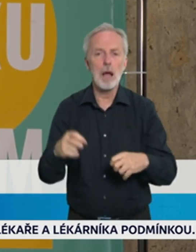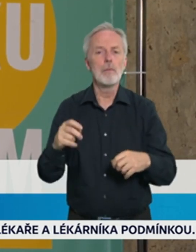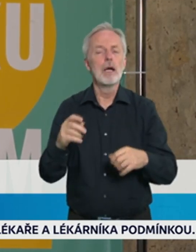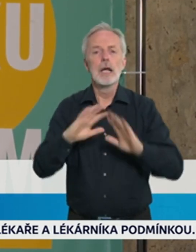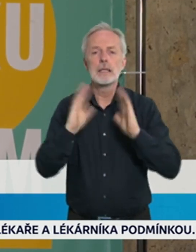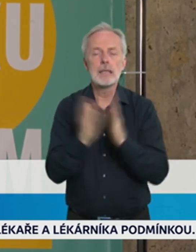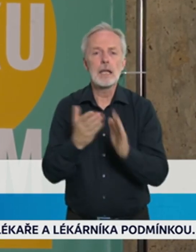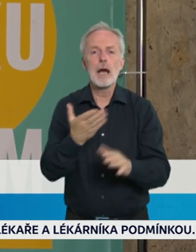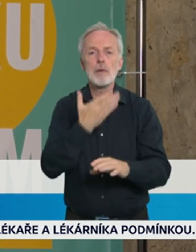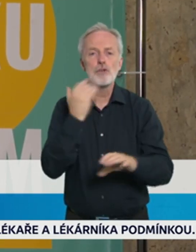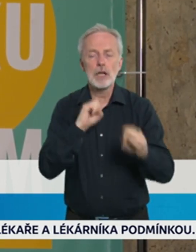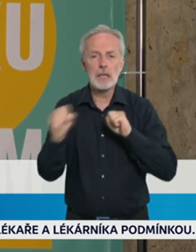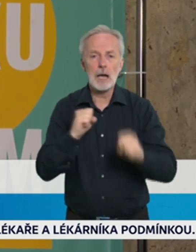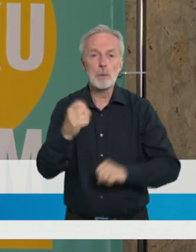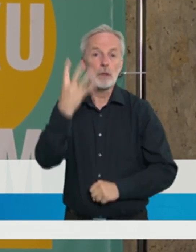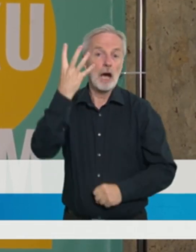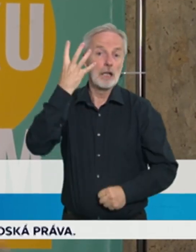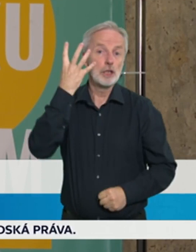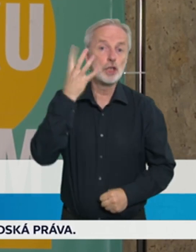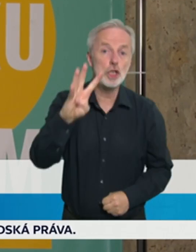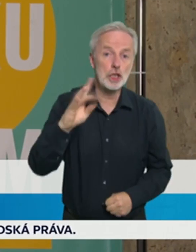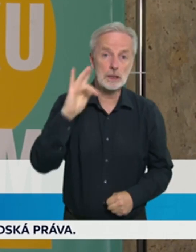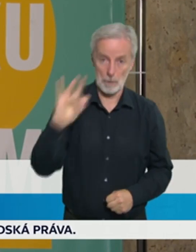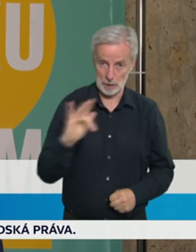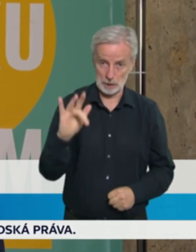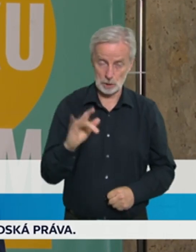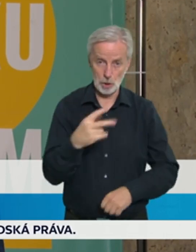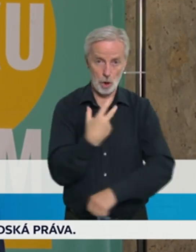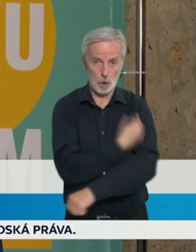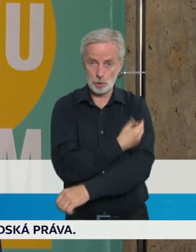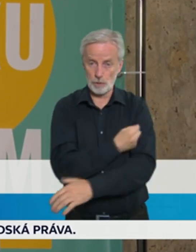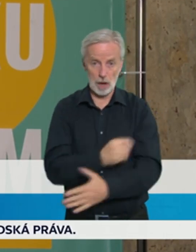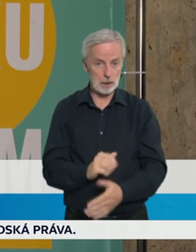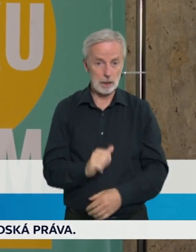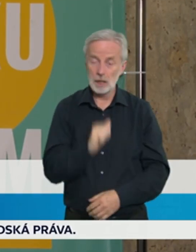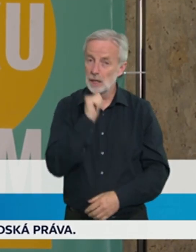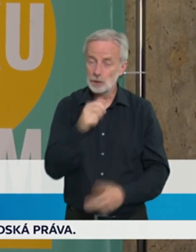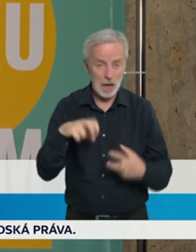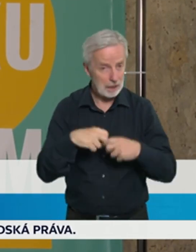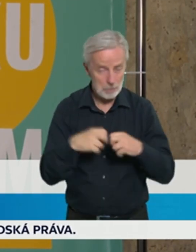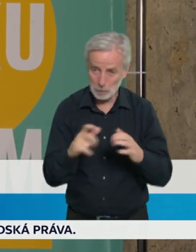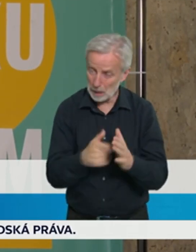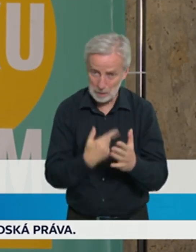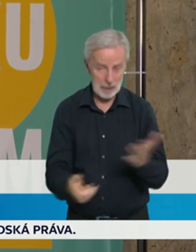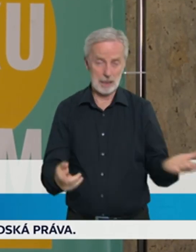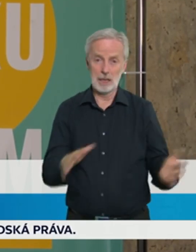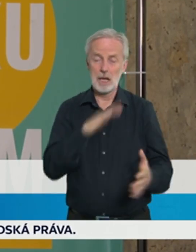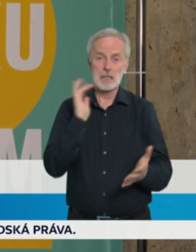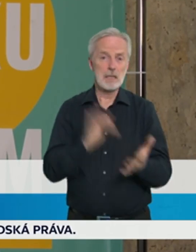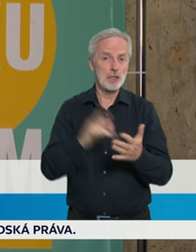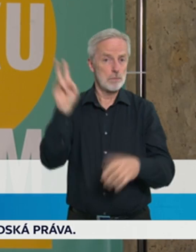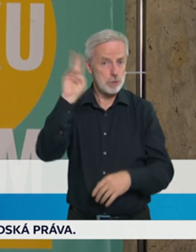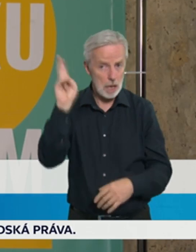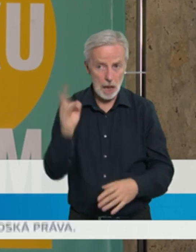míst po celé České republice. To znamená, není to tak, že by se očkování lidé nemohli dostat. 400 očkovacích míst v celé České